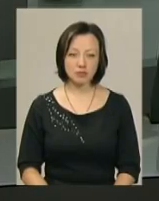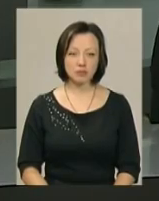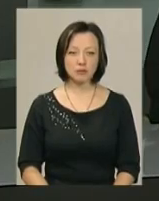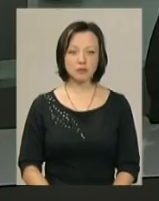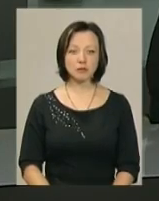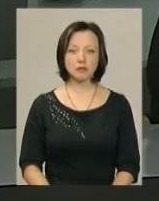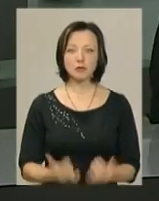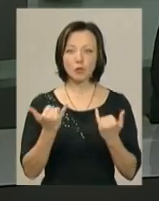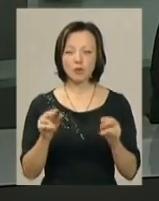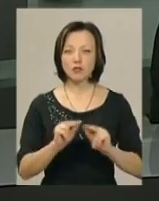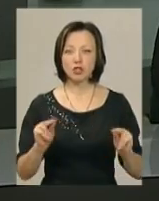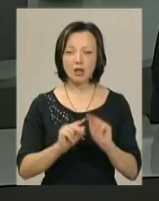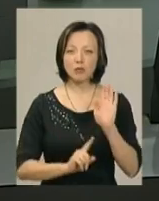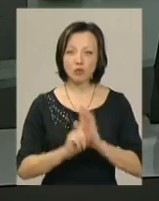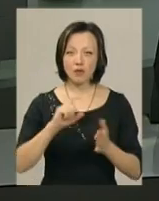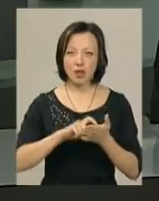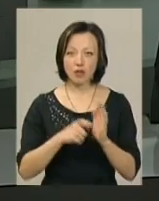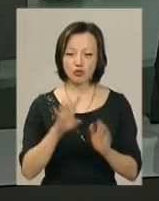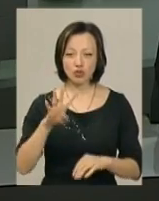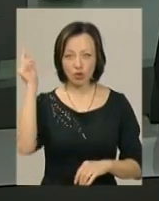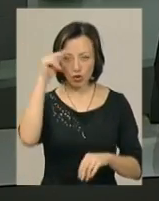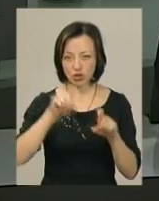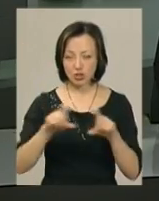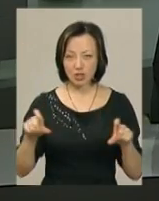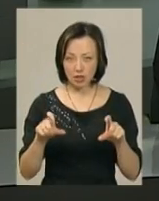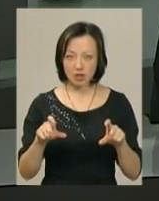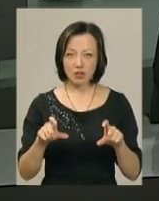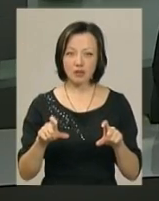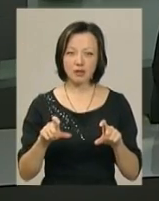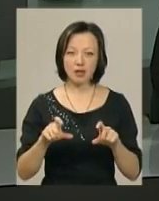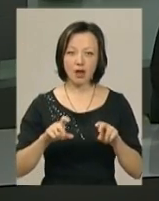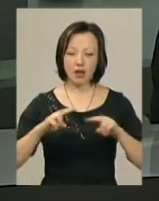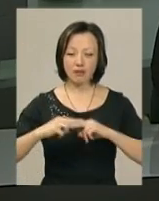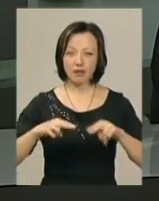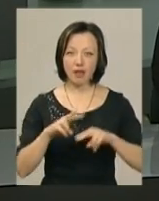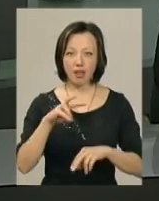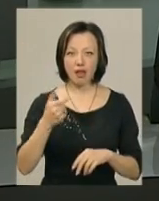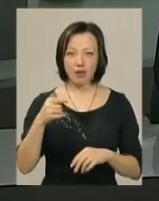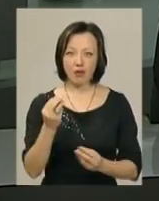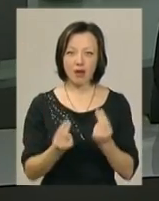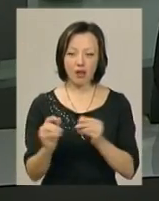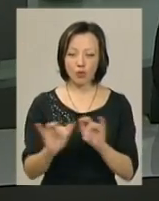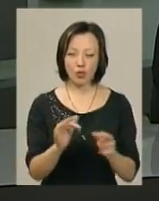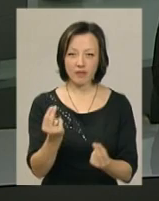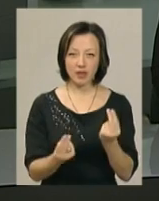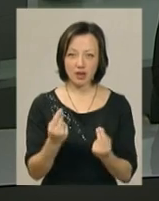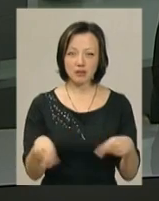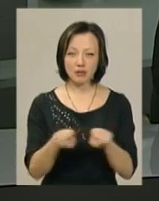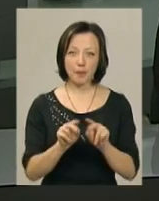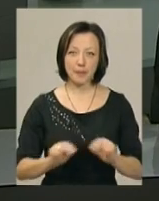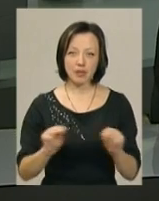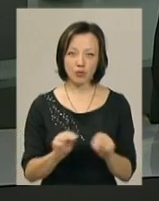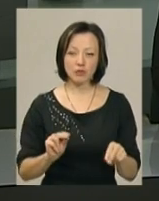Сьогодні вчителі початкових класів чотирьох шкіл області складали конструктор «Лего» і грали в рухливі ігри. Так